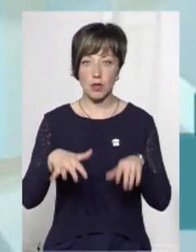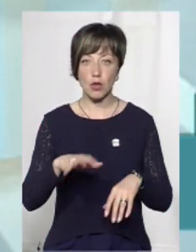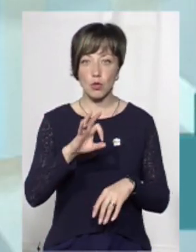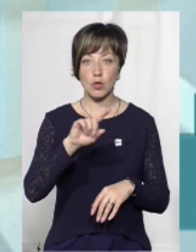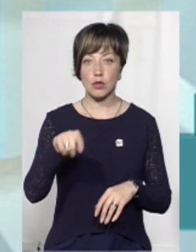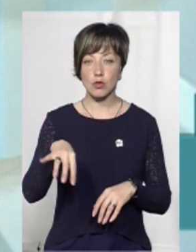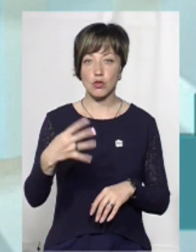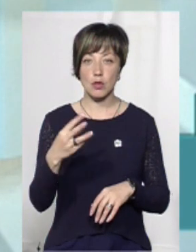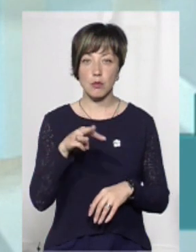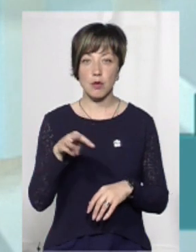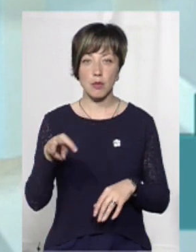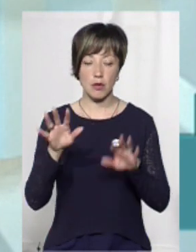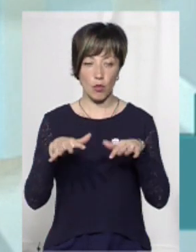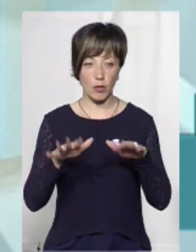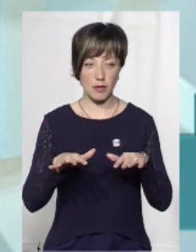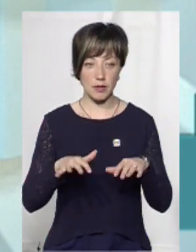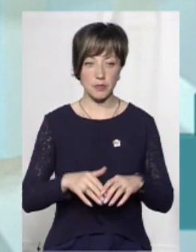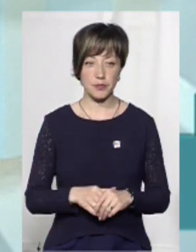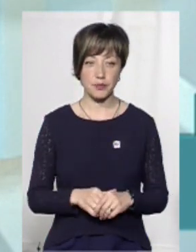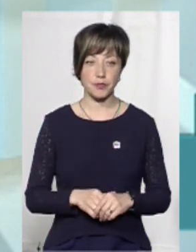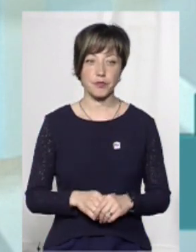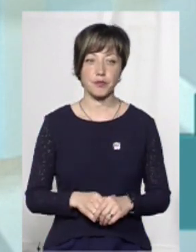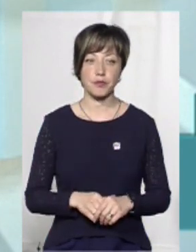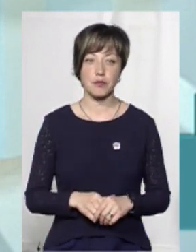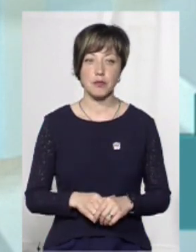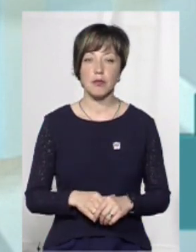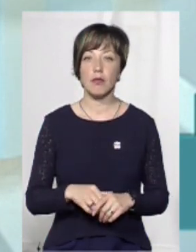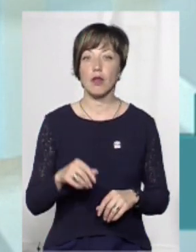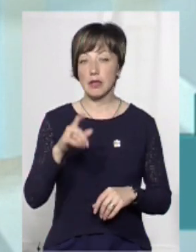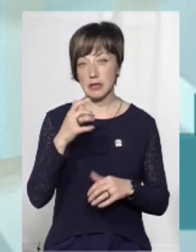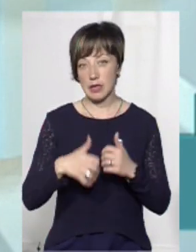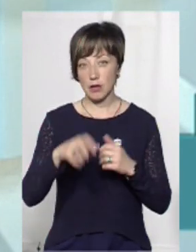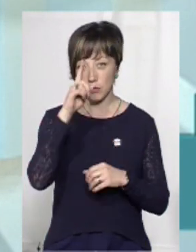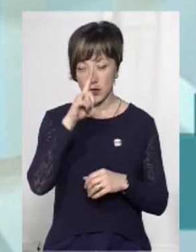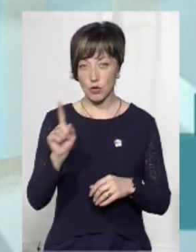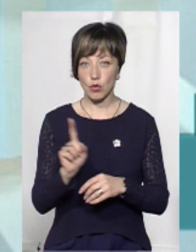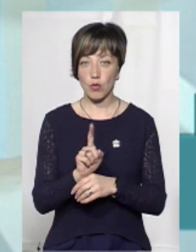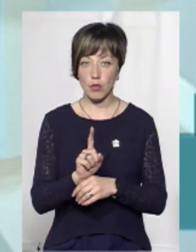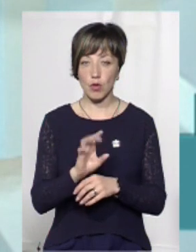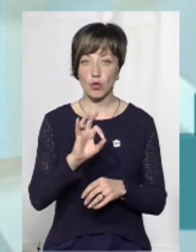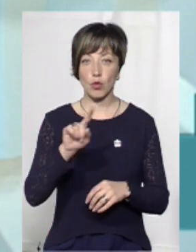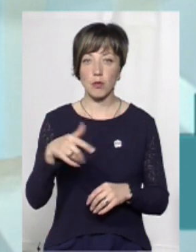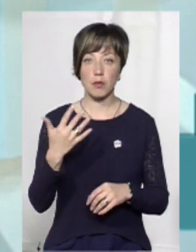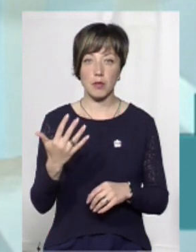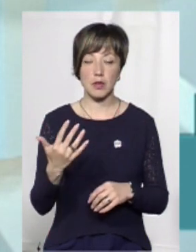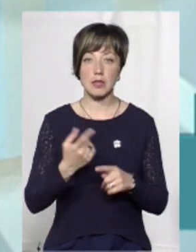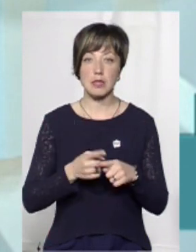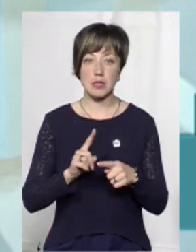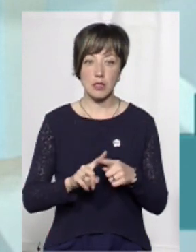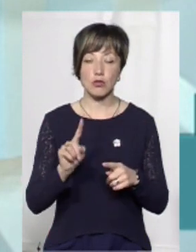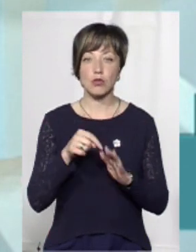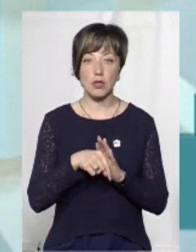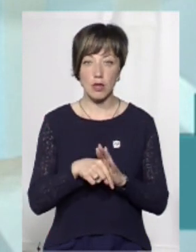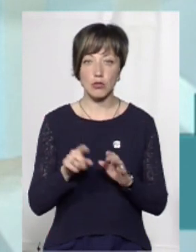,44 міліметра опадів. При середньомісячній нормі 0,50. Це